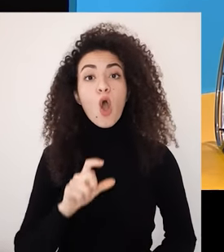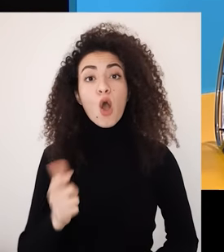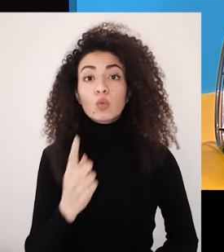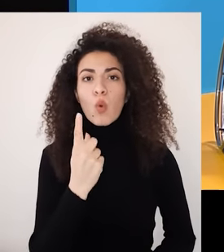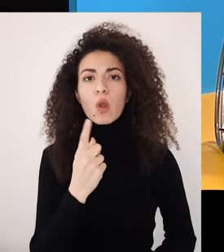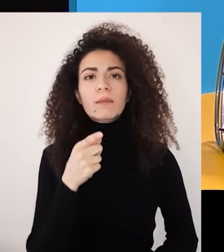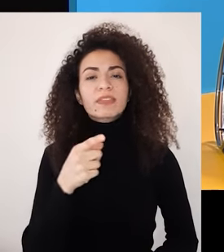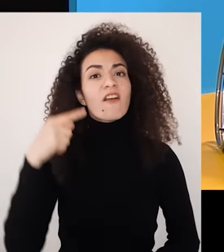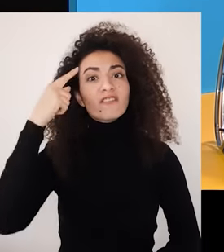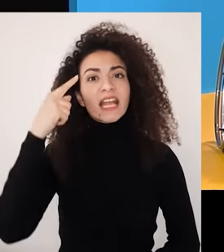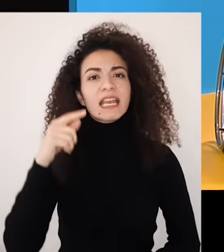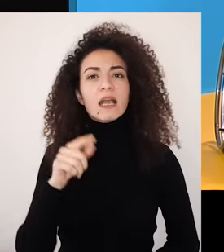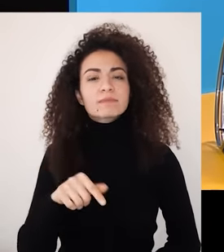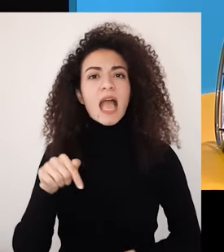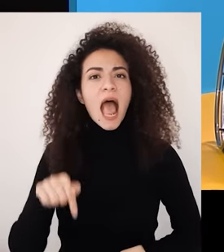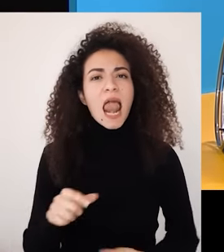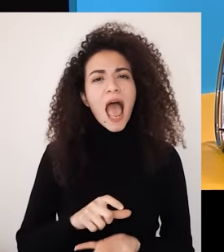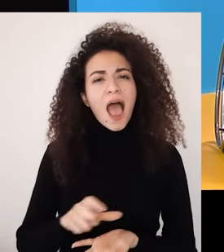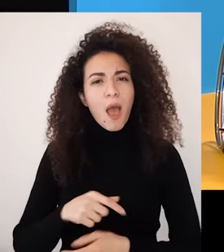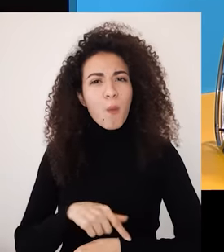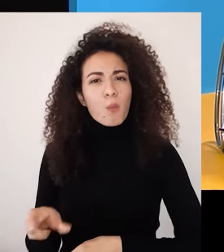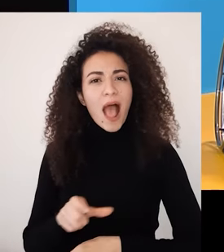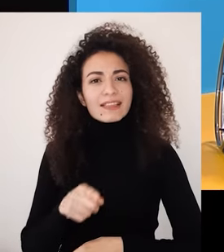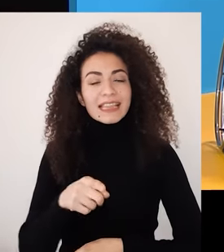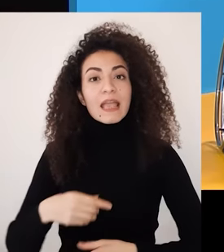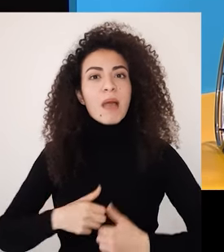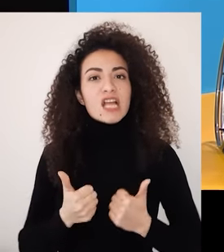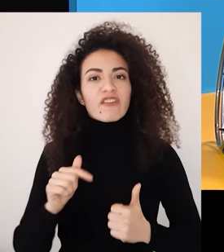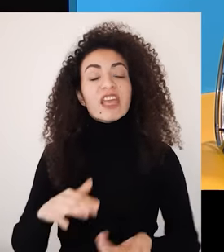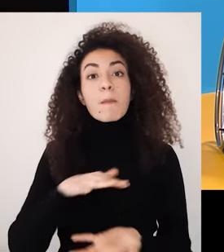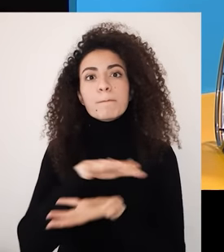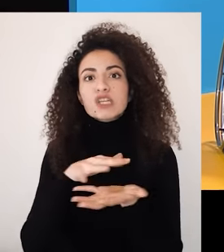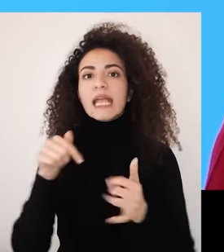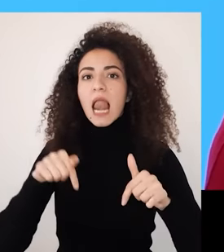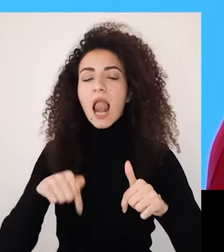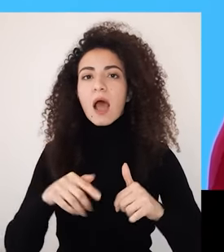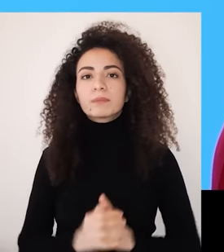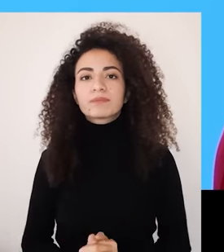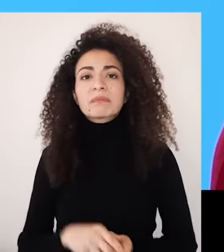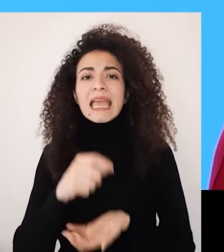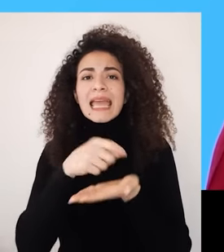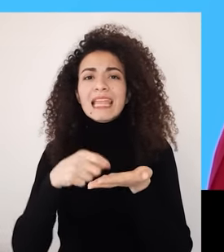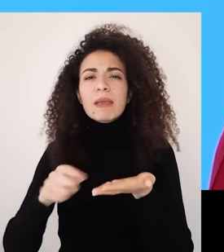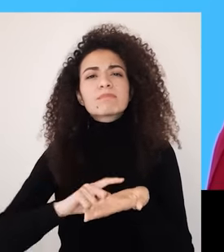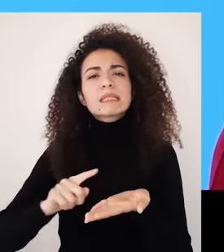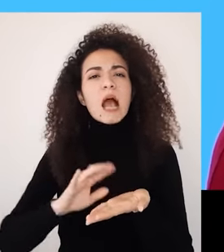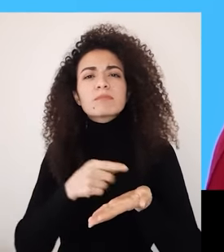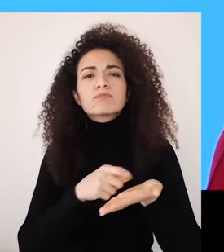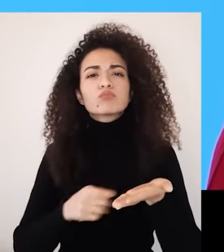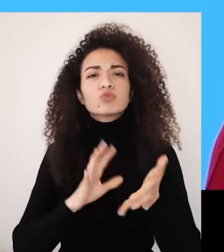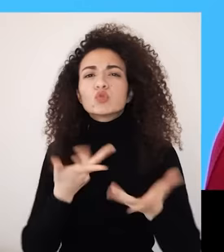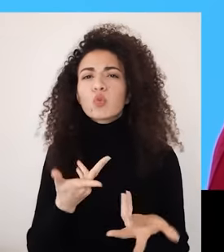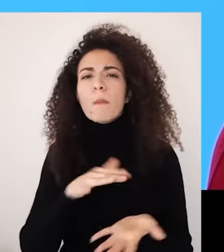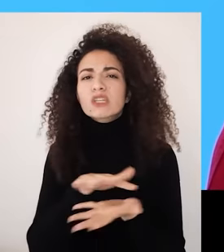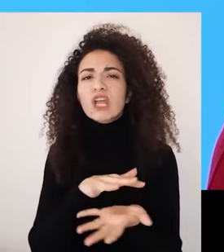الخطوة الأولى اختاري موقف فيه تحدي أو تجربة عم بتعيشيها هلا كتبي وصف سريع على المشكلة أو